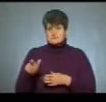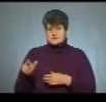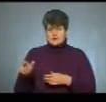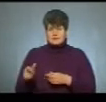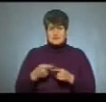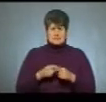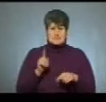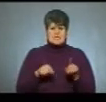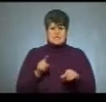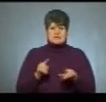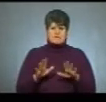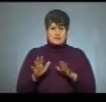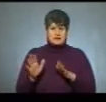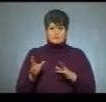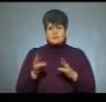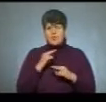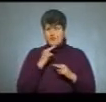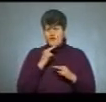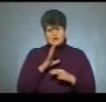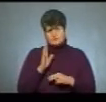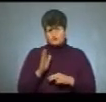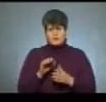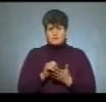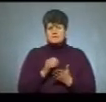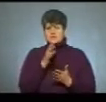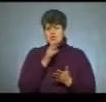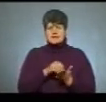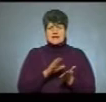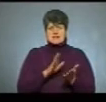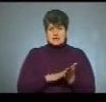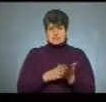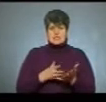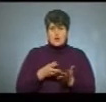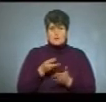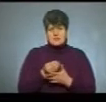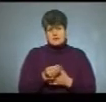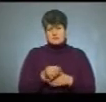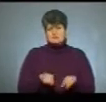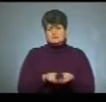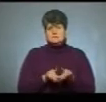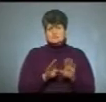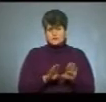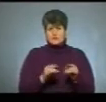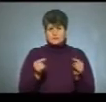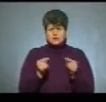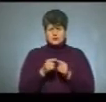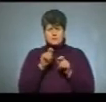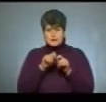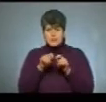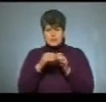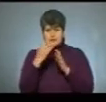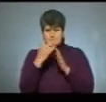Але це рідкісні випадки, тому треба дуже уважним бути під час реєстрації, і під час оплати треба чітко перевірити